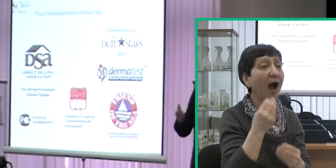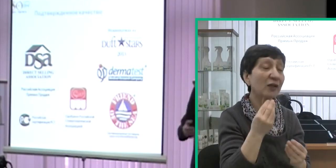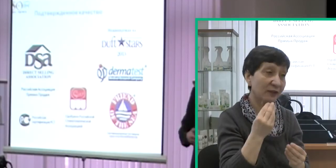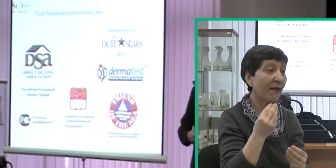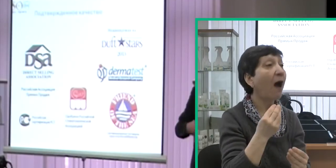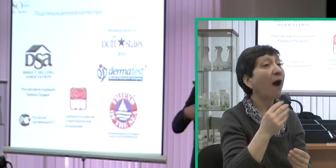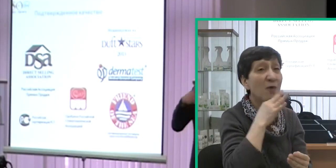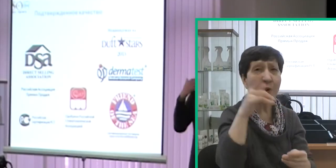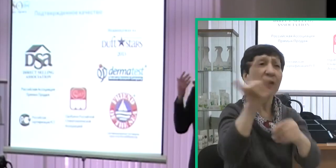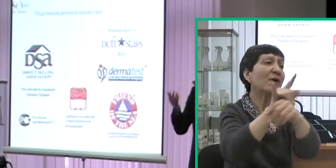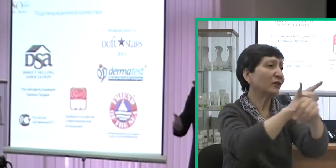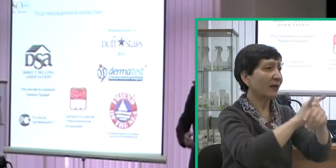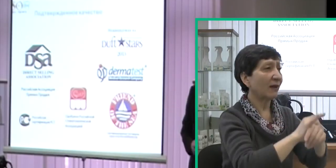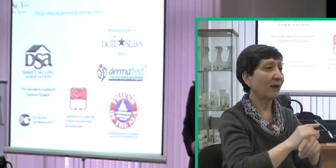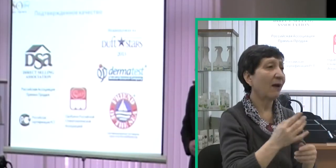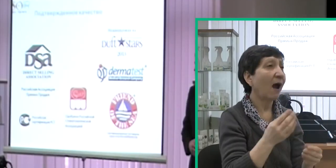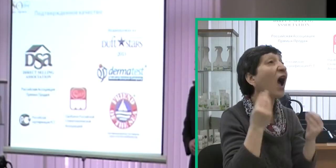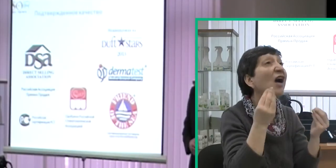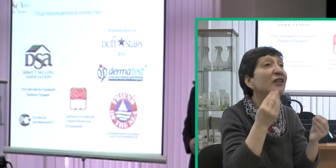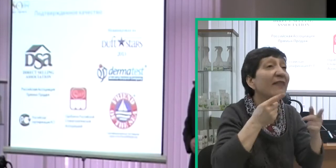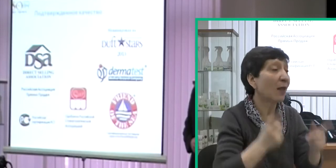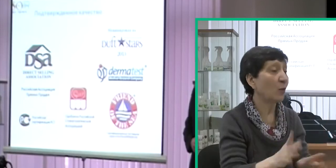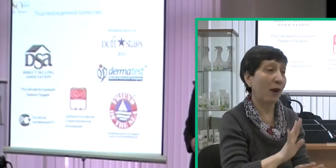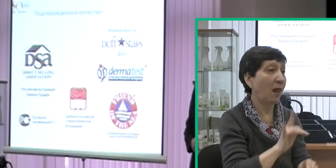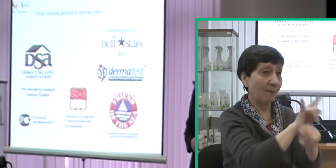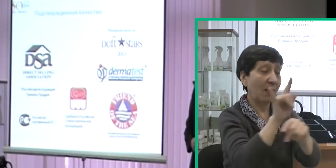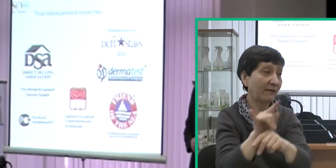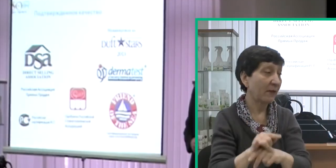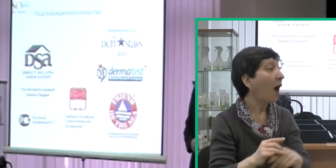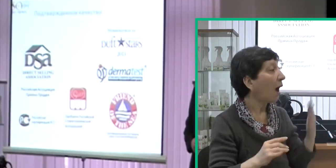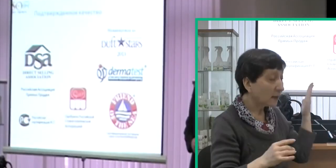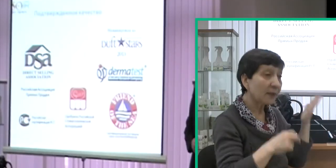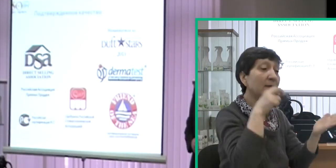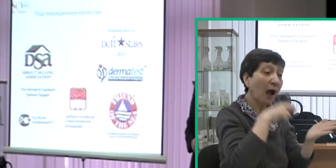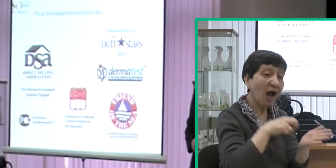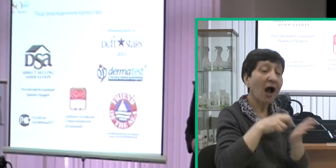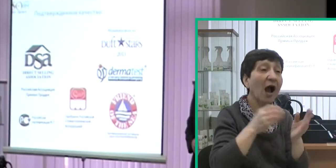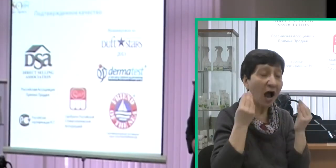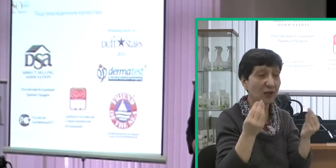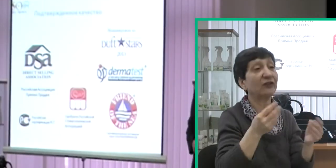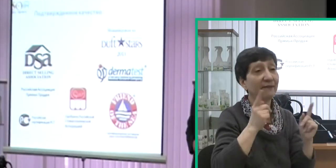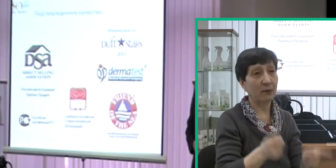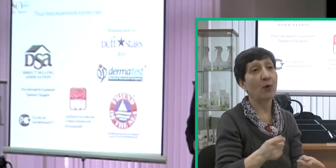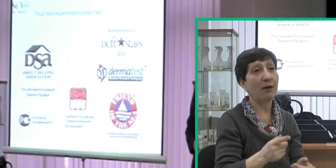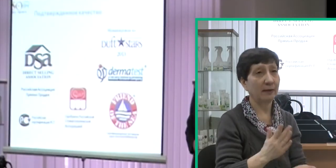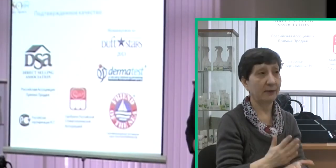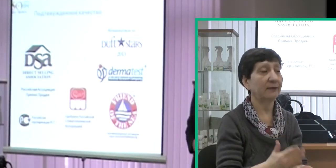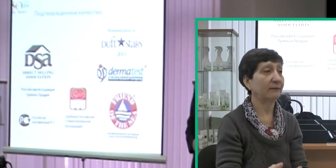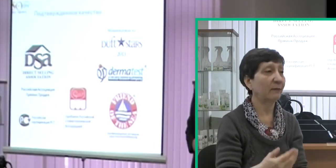продуктах, об их каких-то немыслимых качествах, которыми на самом деле эти продукты не обладают.